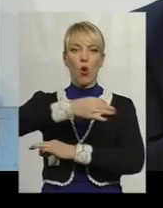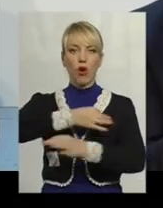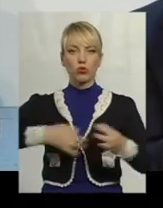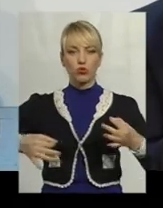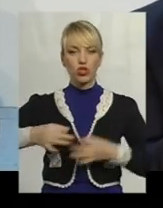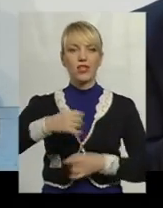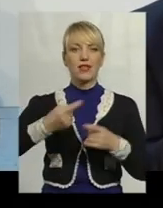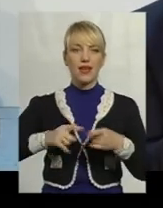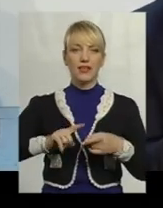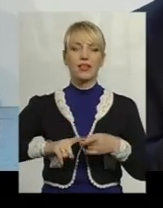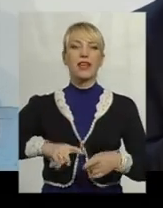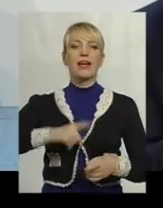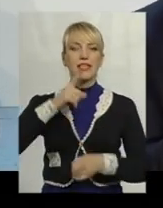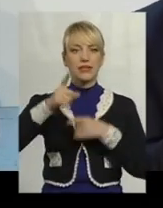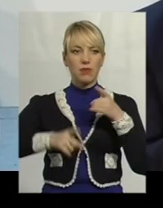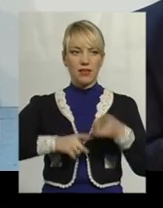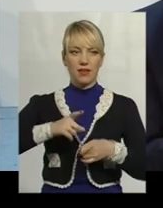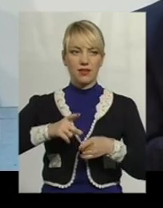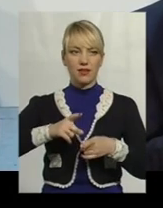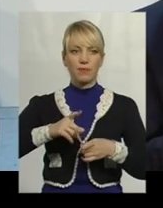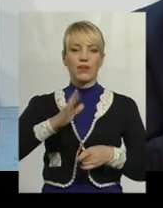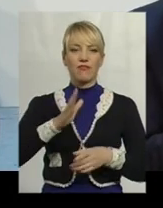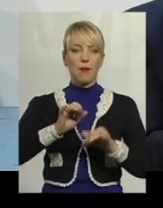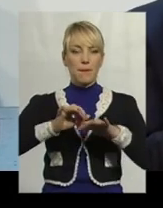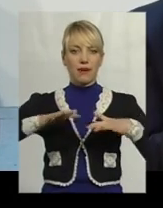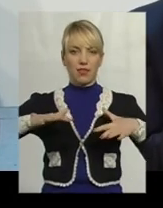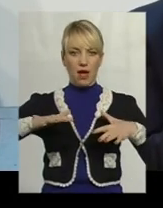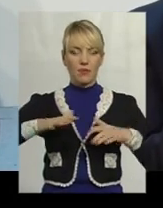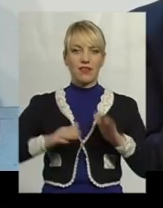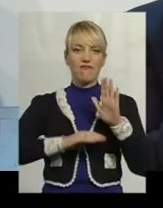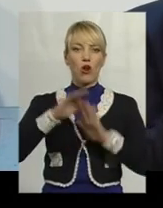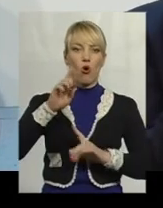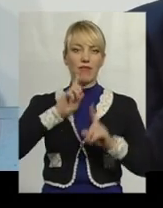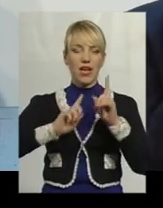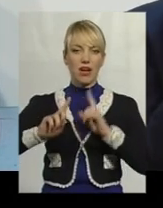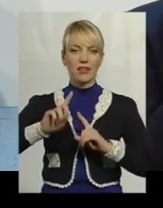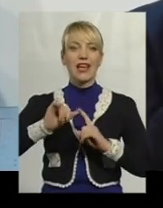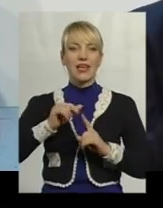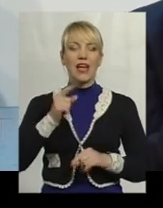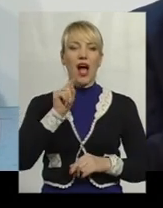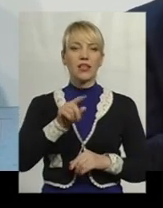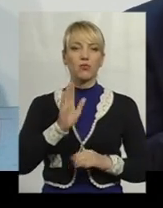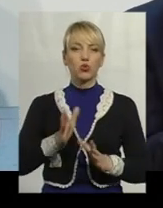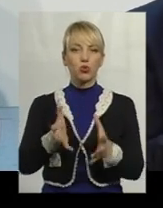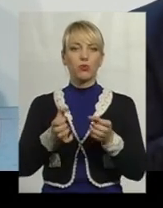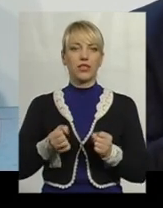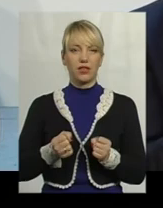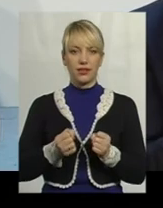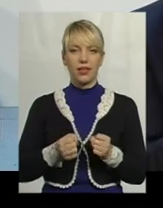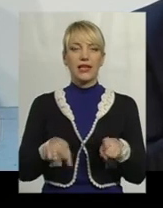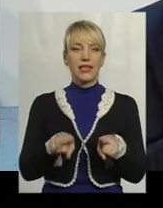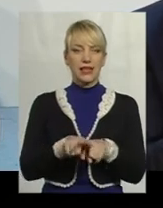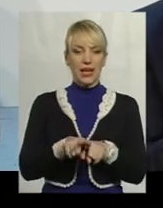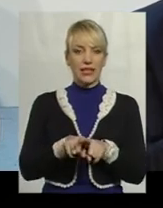змінень в парламенті, в Верховній Раді, і вони будуть приняті таким